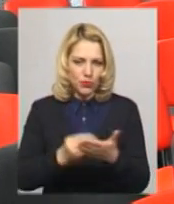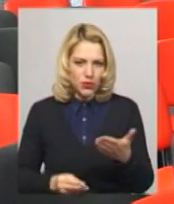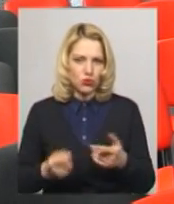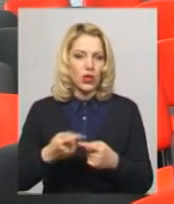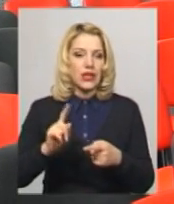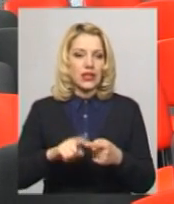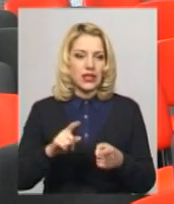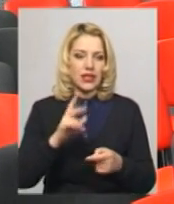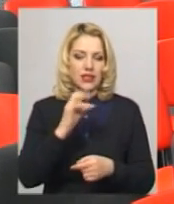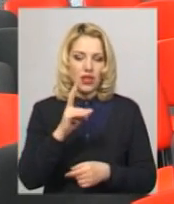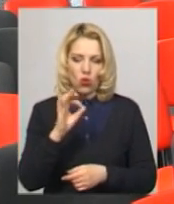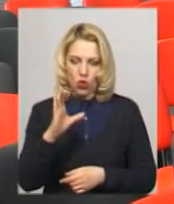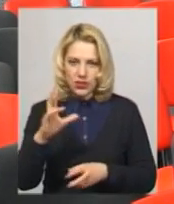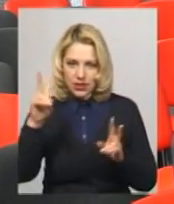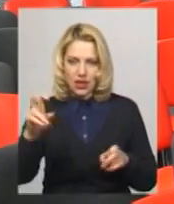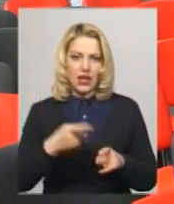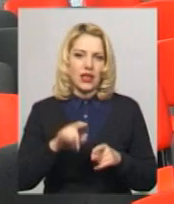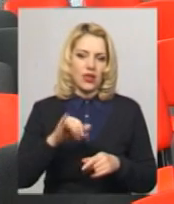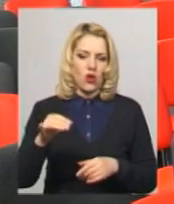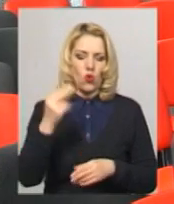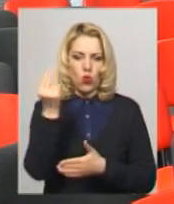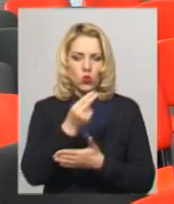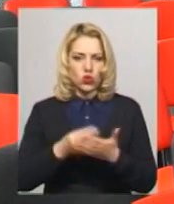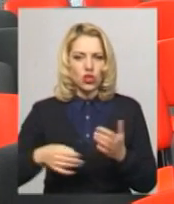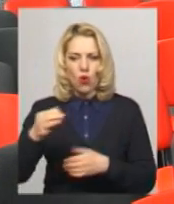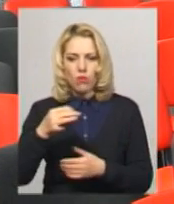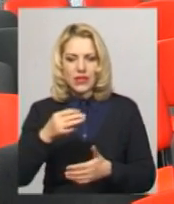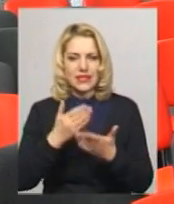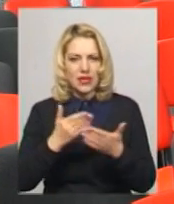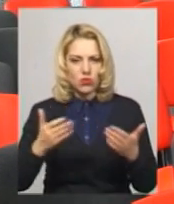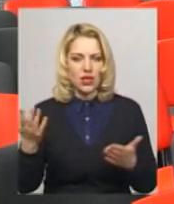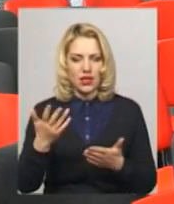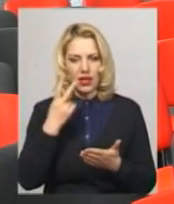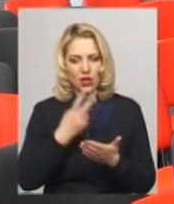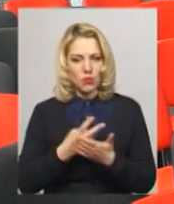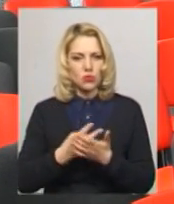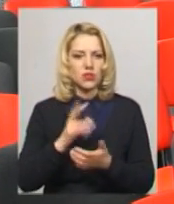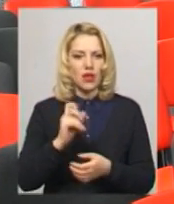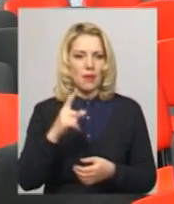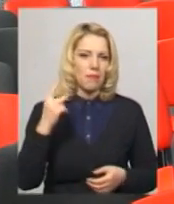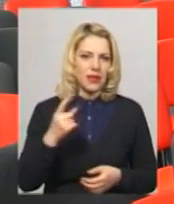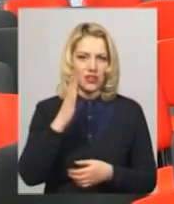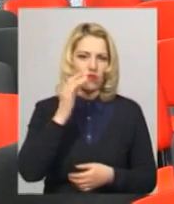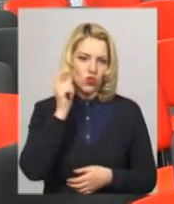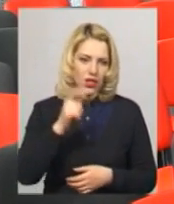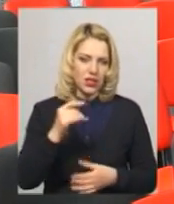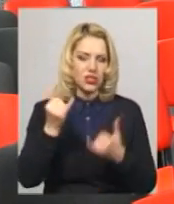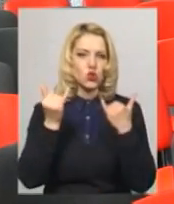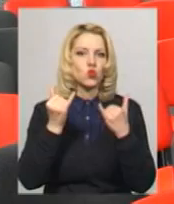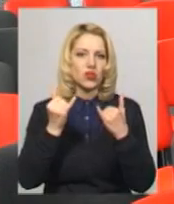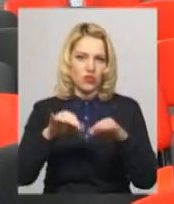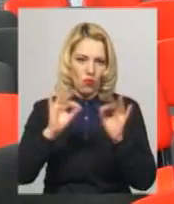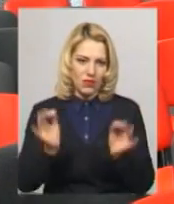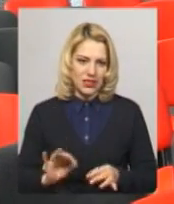також художній музей, обласний художній музей, який позиціонується як перший в Україні музей сучасного